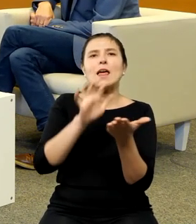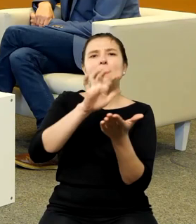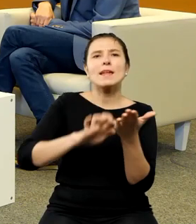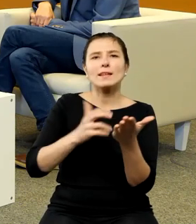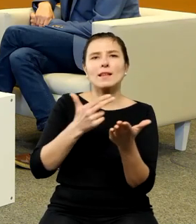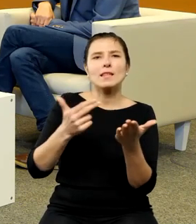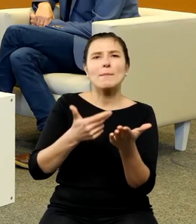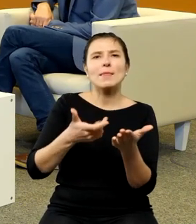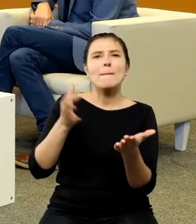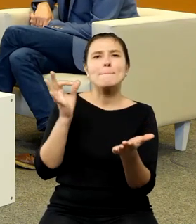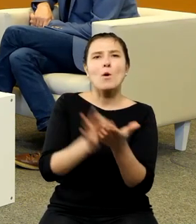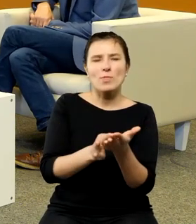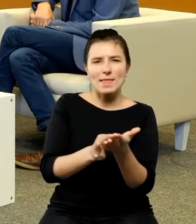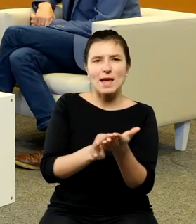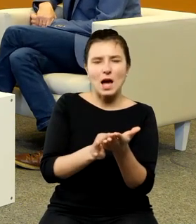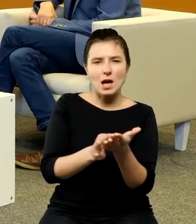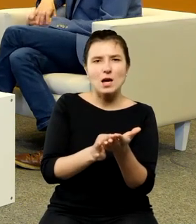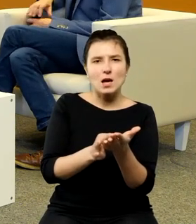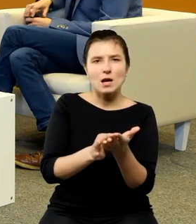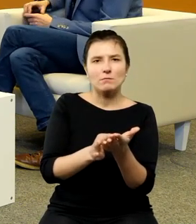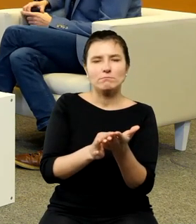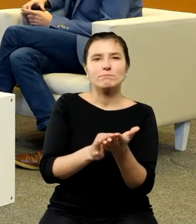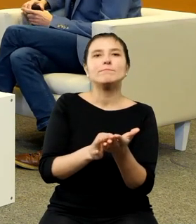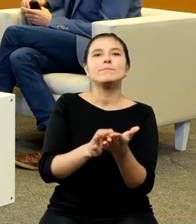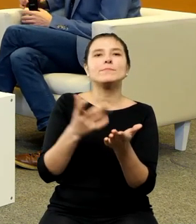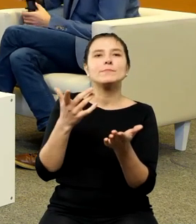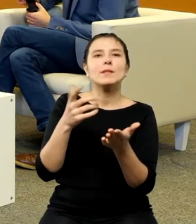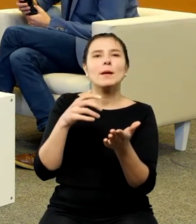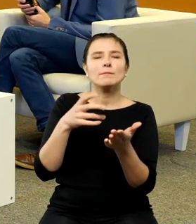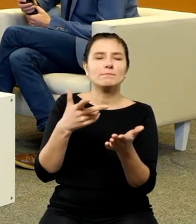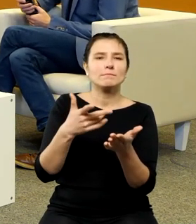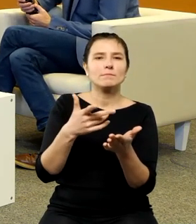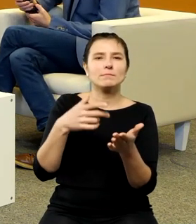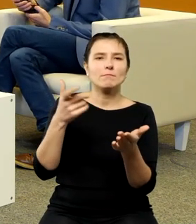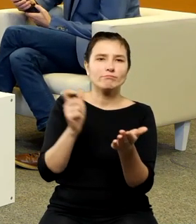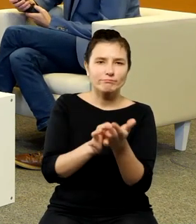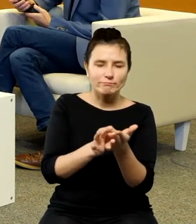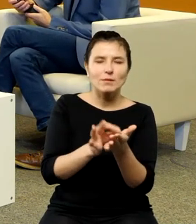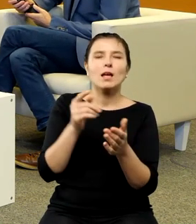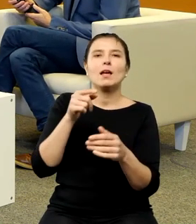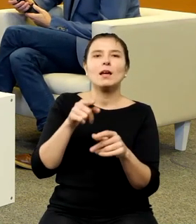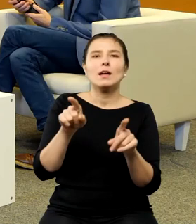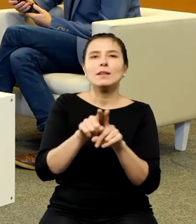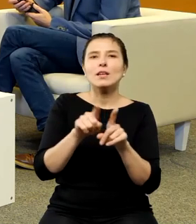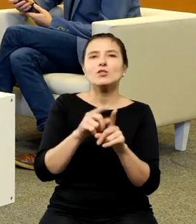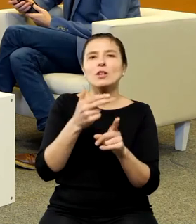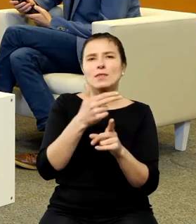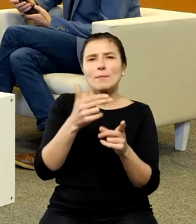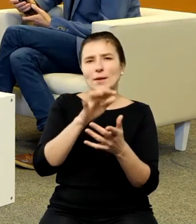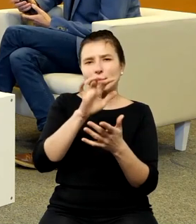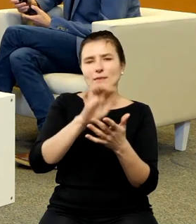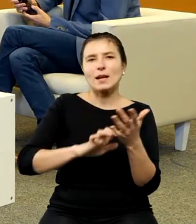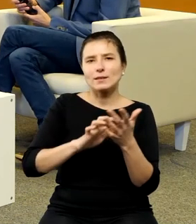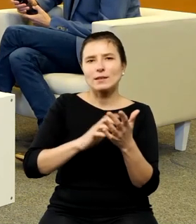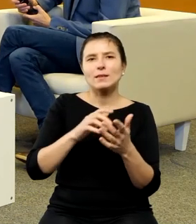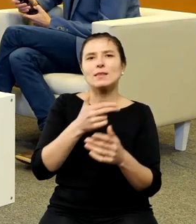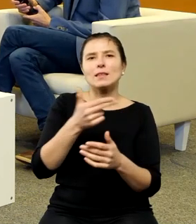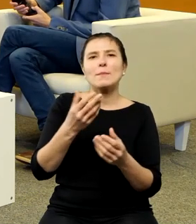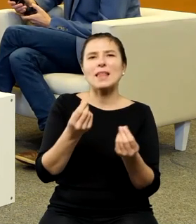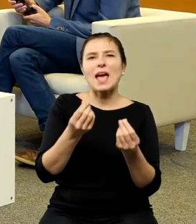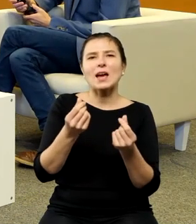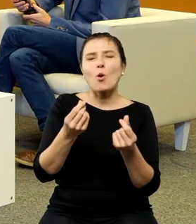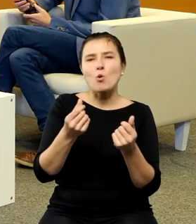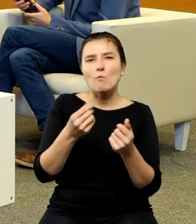przedstawiany jest w tej serii ekonomów polskich więc to jest to jest też ten taki dziedzictwo ekonomiczne które też będzie poruszane